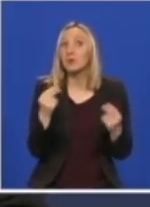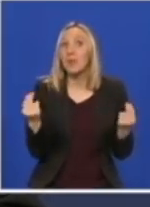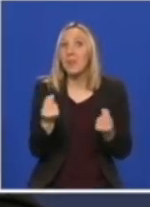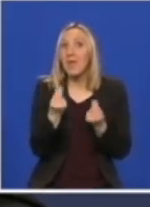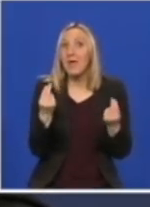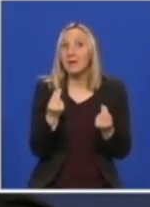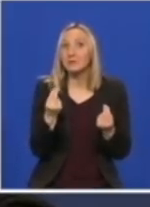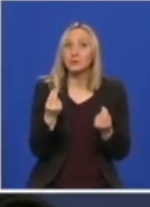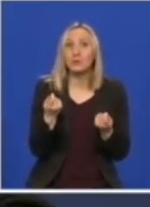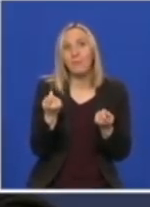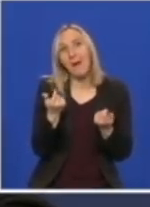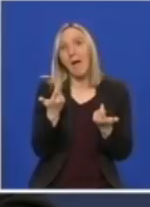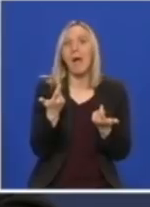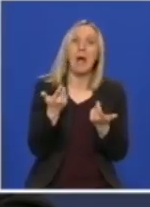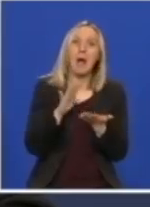popuštati,